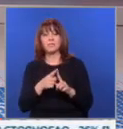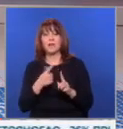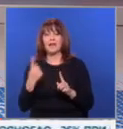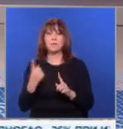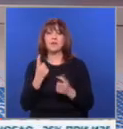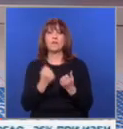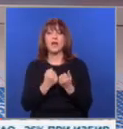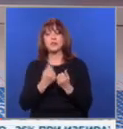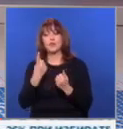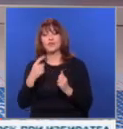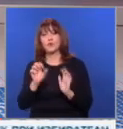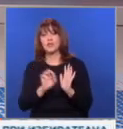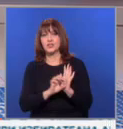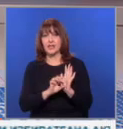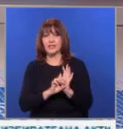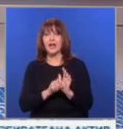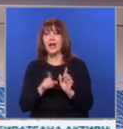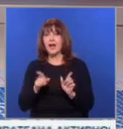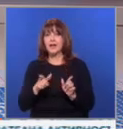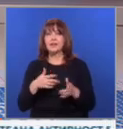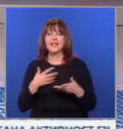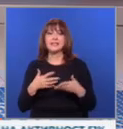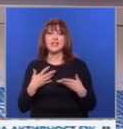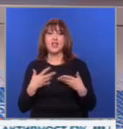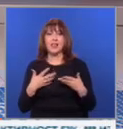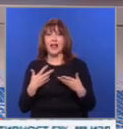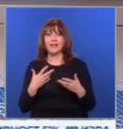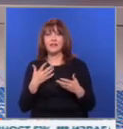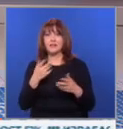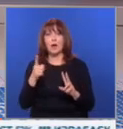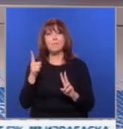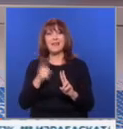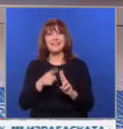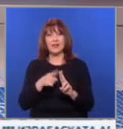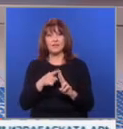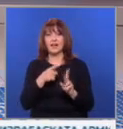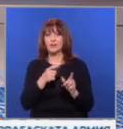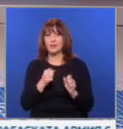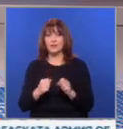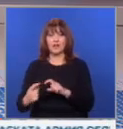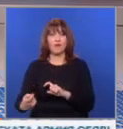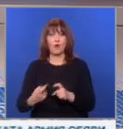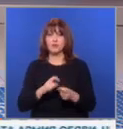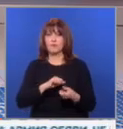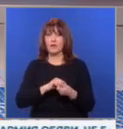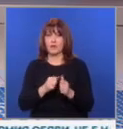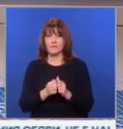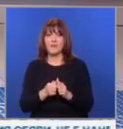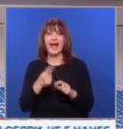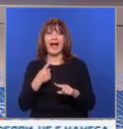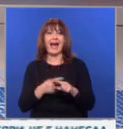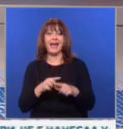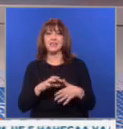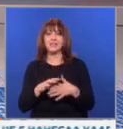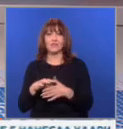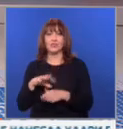двамата кандидати се борят за желаните 19-те електорални гласа на Пенсилвания, където се очаква оспорва на битка. В момента Харис